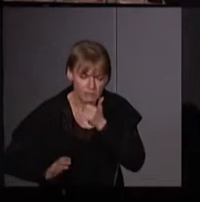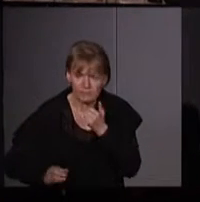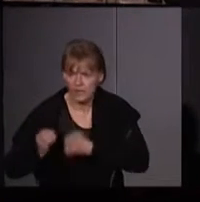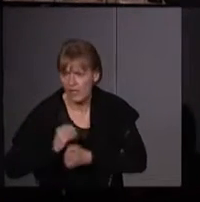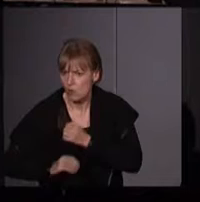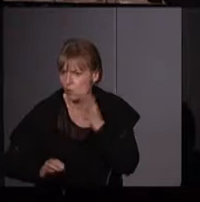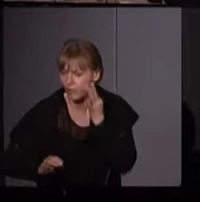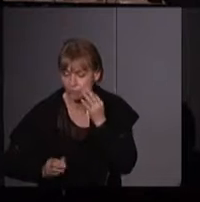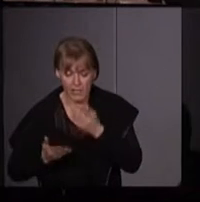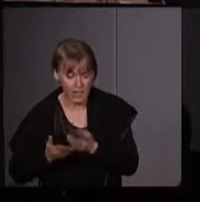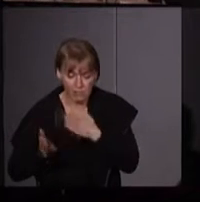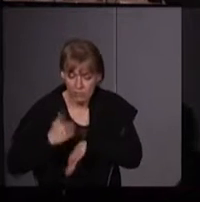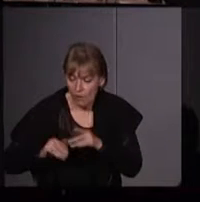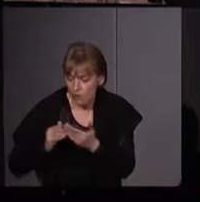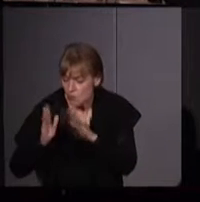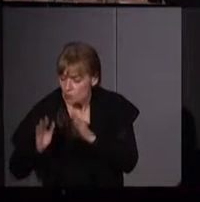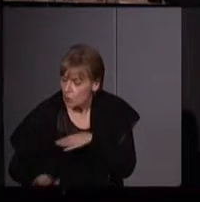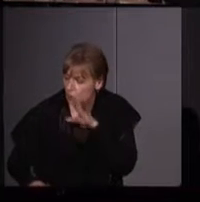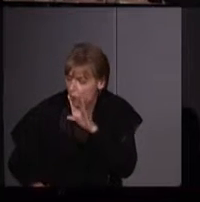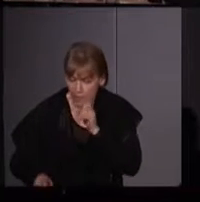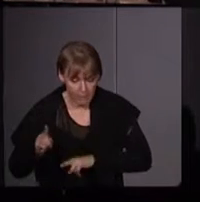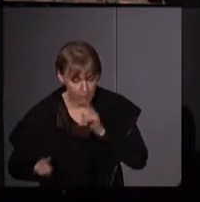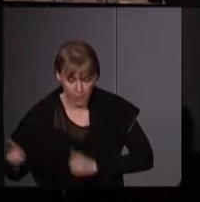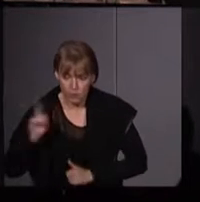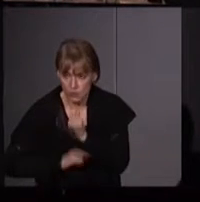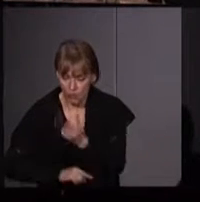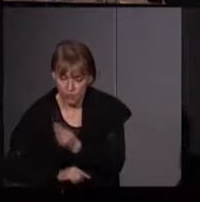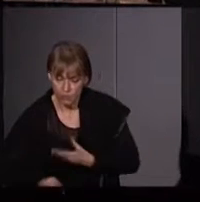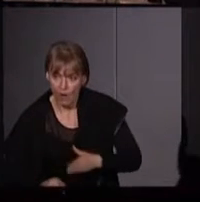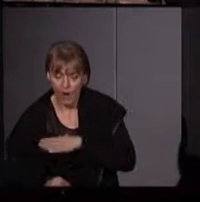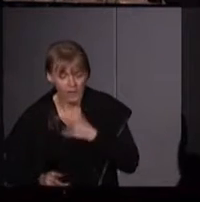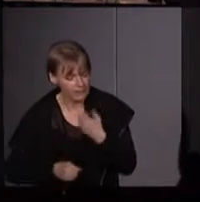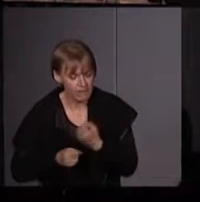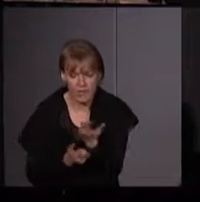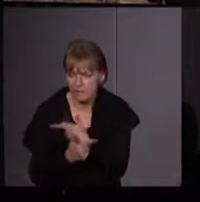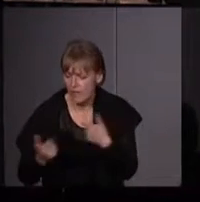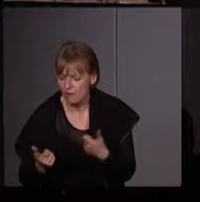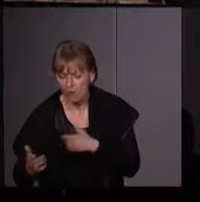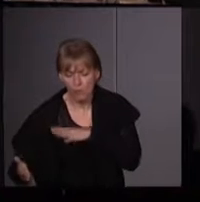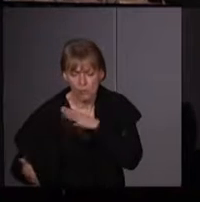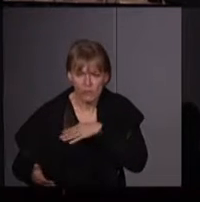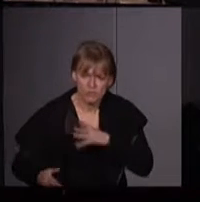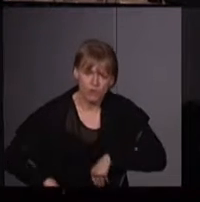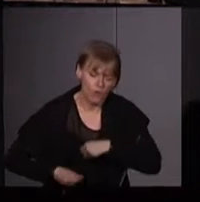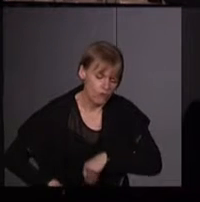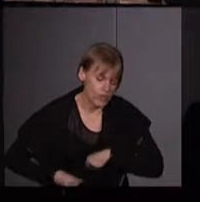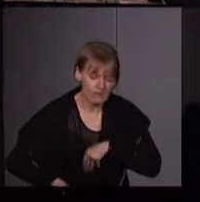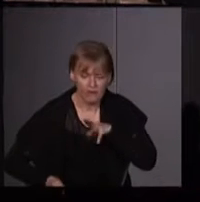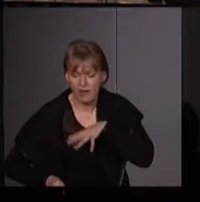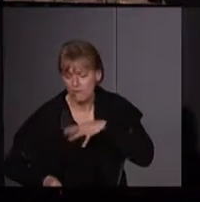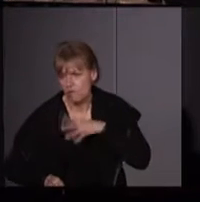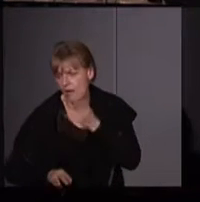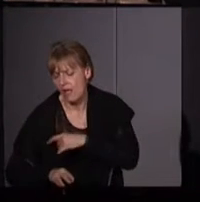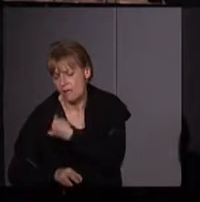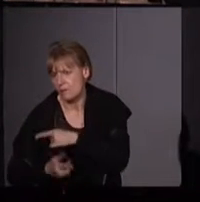des familles, des dortoirs et certaines parmi nous sont des mères seules. Nous avons des boulots variés, nous sommes enseignantes, ouvrières, employées, avocates, fermières,